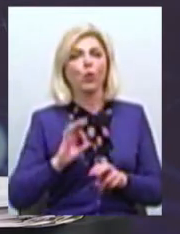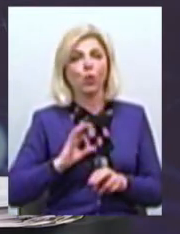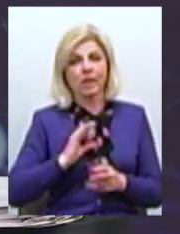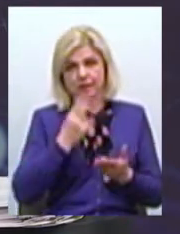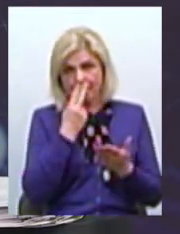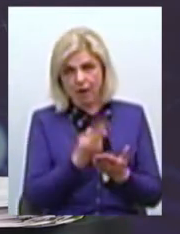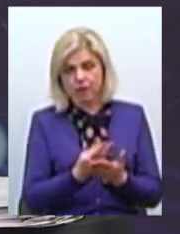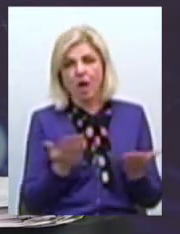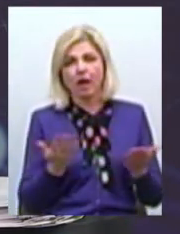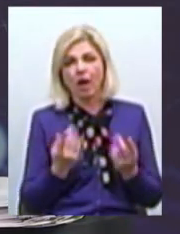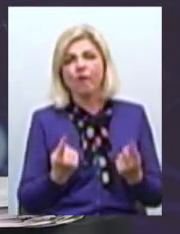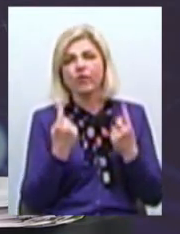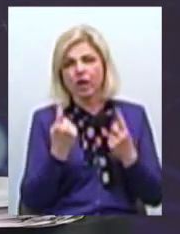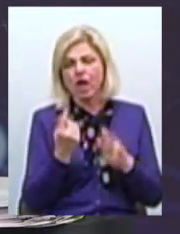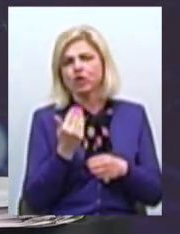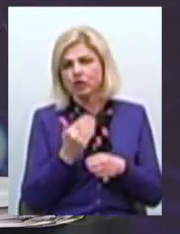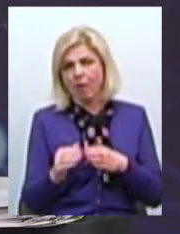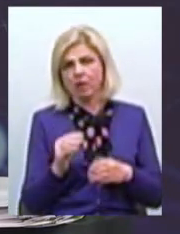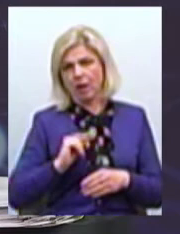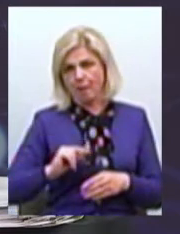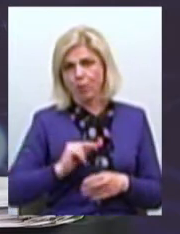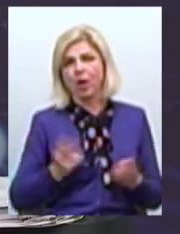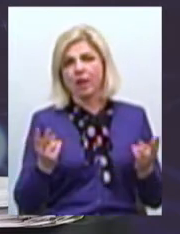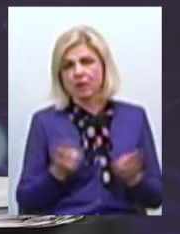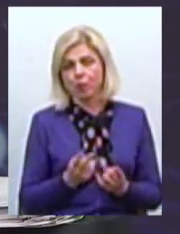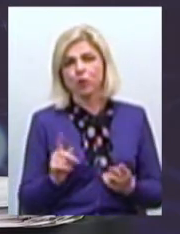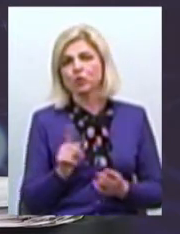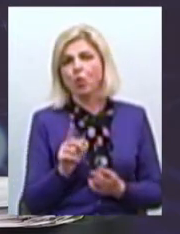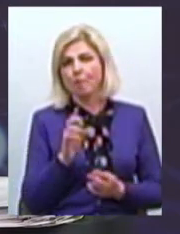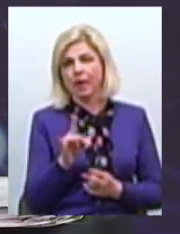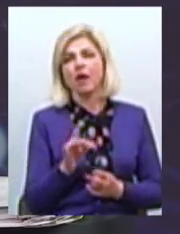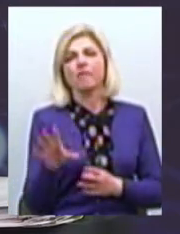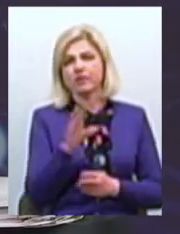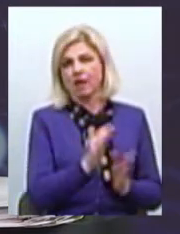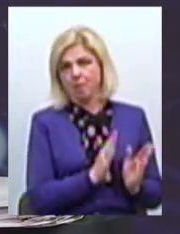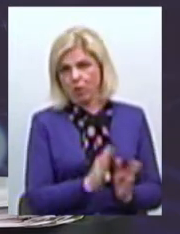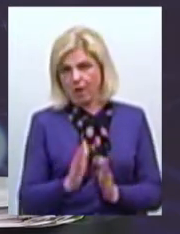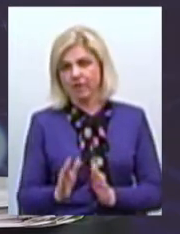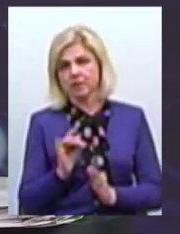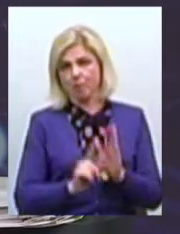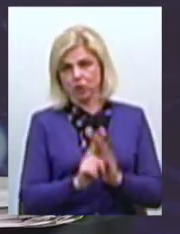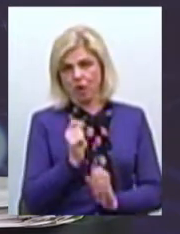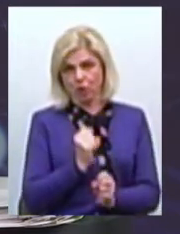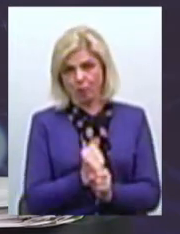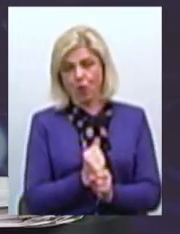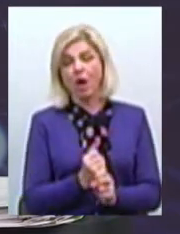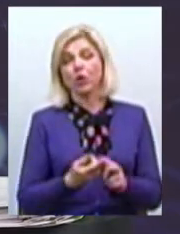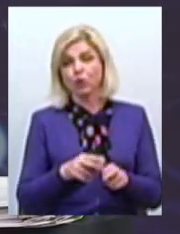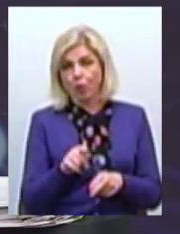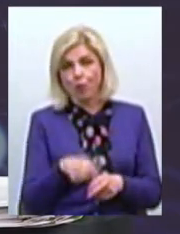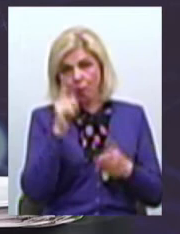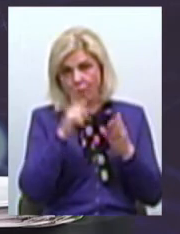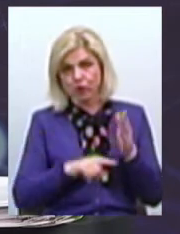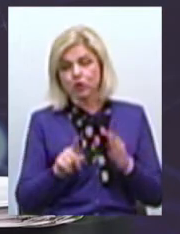який дуже великий шмат роботи Необхідна просто для того, щоб привести і почати цю роботу Тому повірте, те, що сьогодні